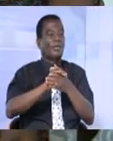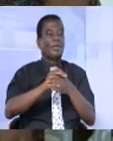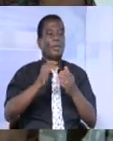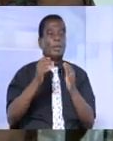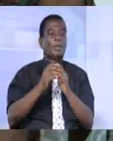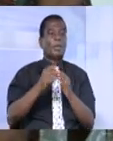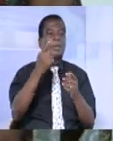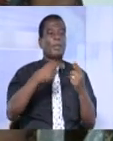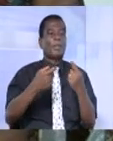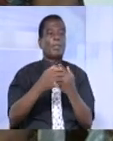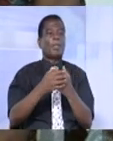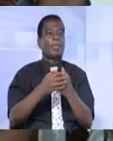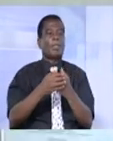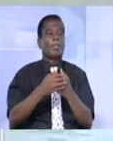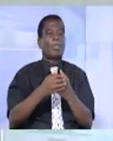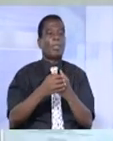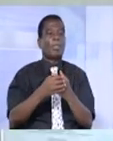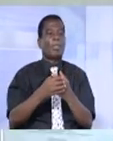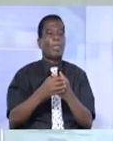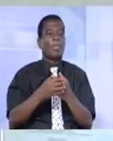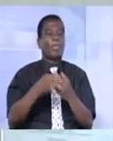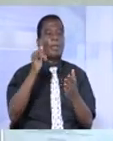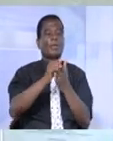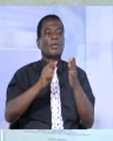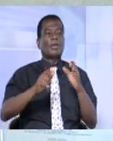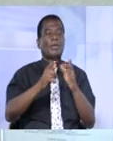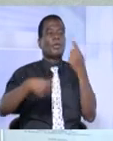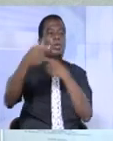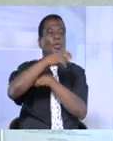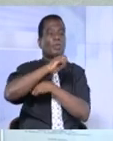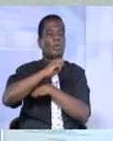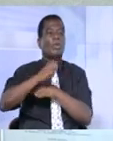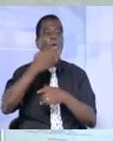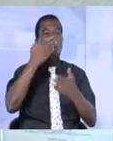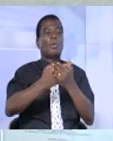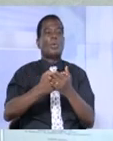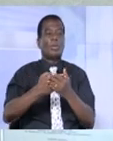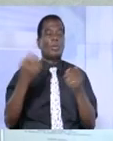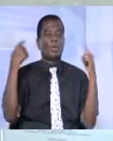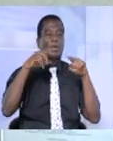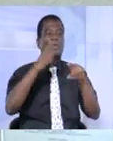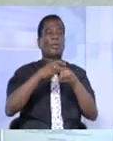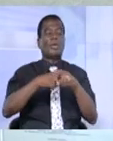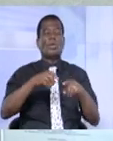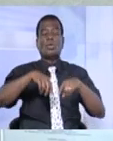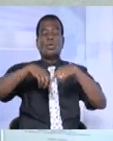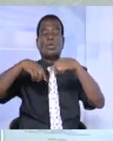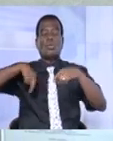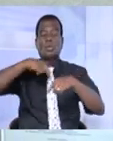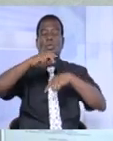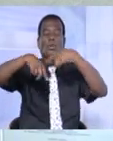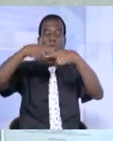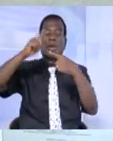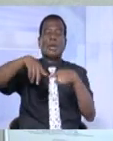dernier, jour de l'attaque meurtrière. Le 13 mars, c'était une journée agréable quand même. Le temps était trop beau. On était à Assini avec la famille,